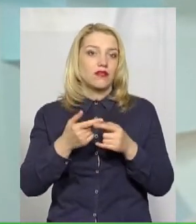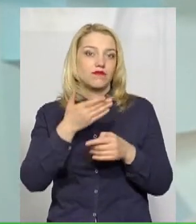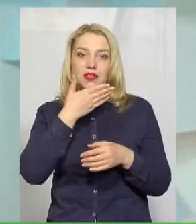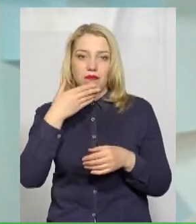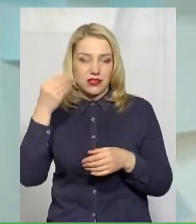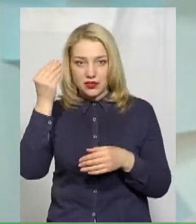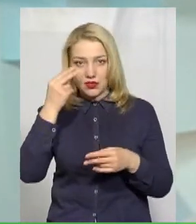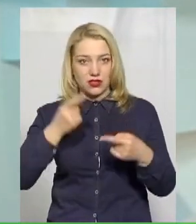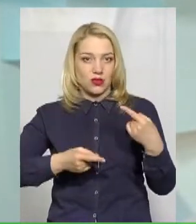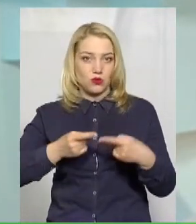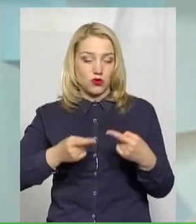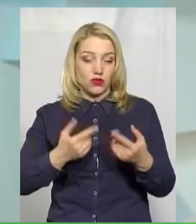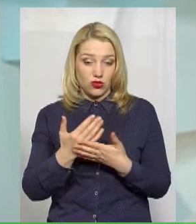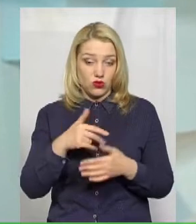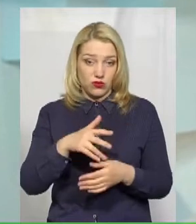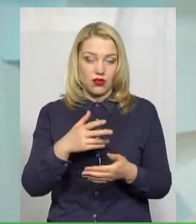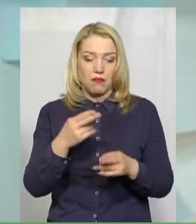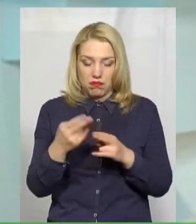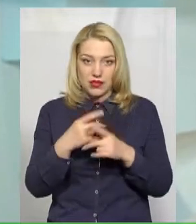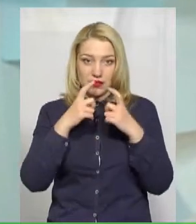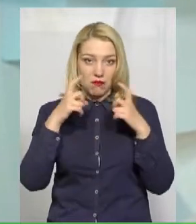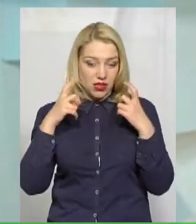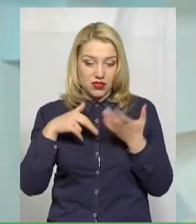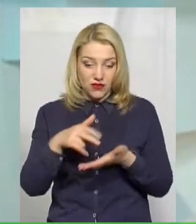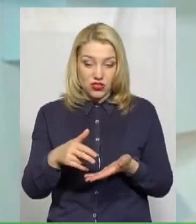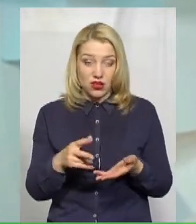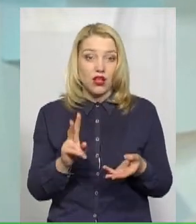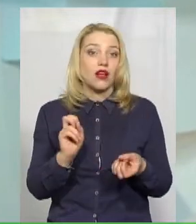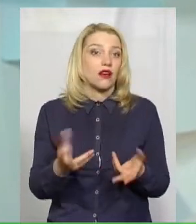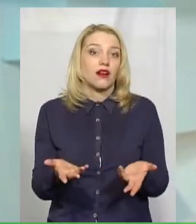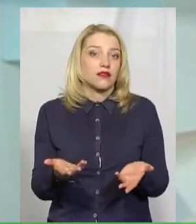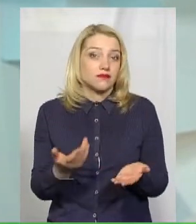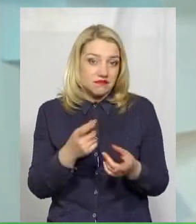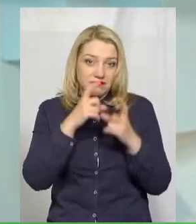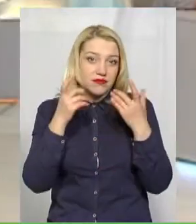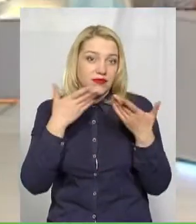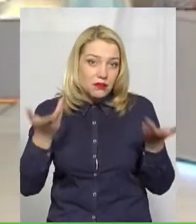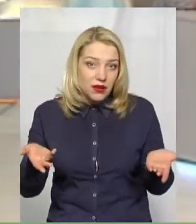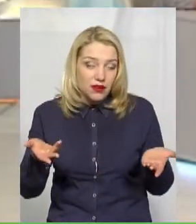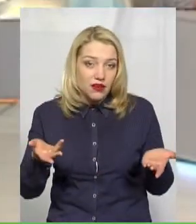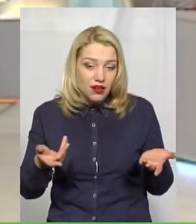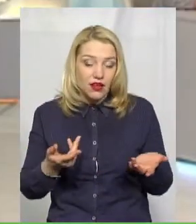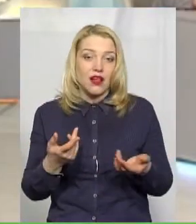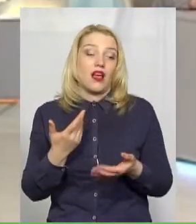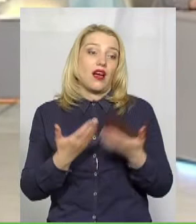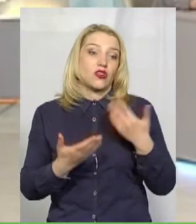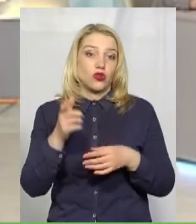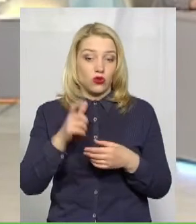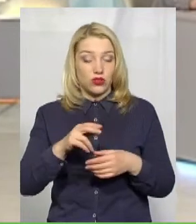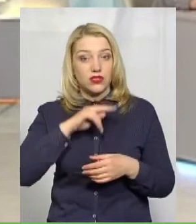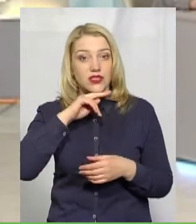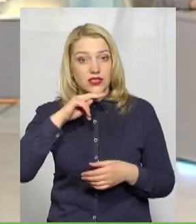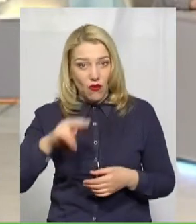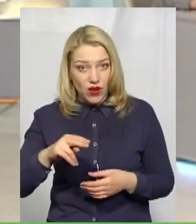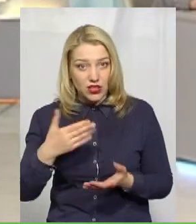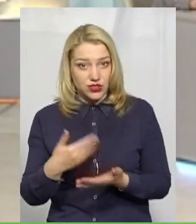сенсу. Тому що якщо людина вийшла без маски на вулицю, то тут як не крути, людина без маски. Тобто звідки вона не візьметься. Якщо дійсно людині дається зауваження